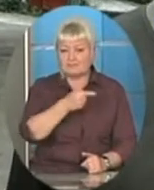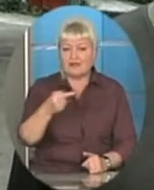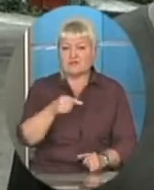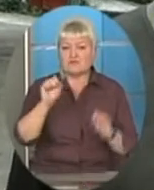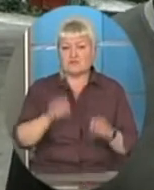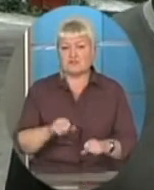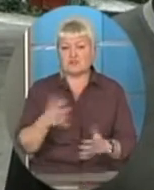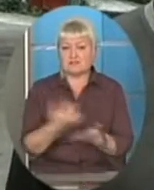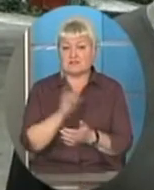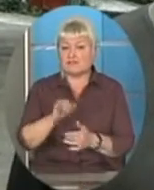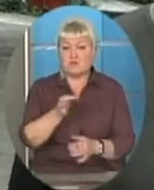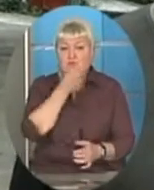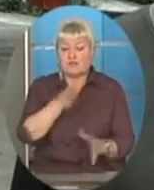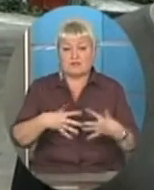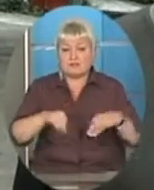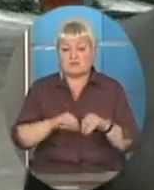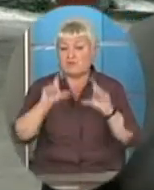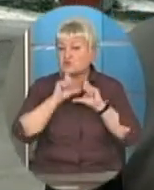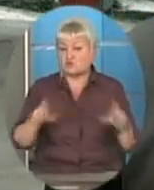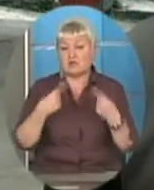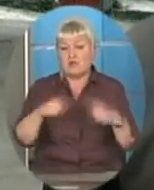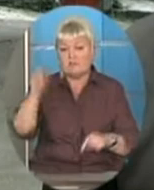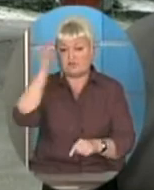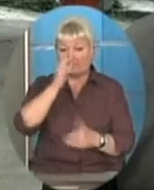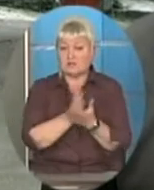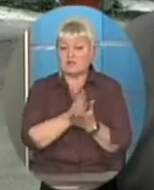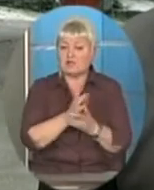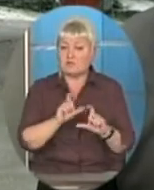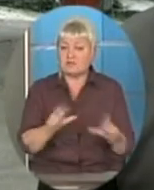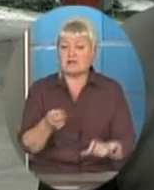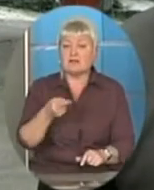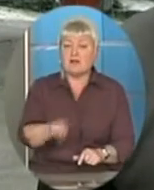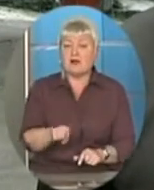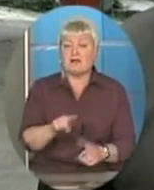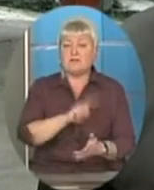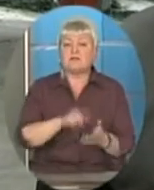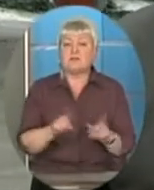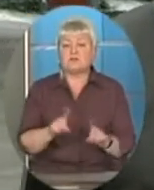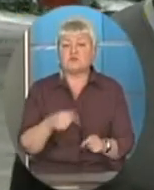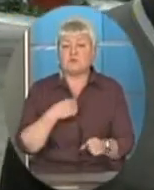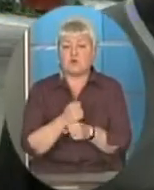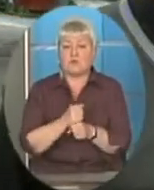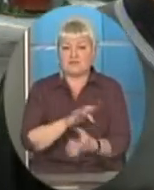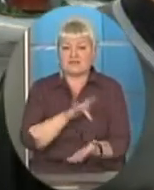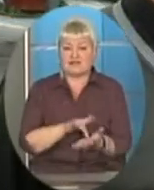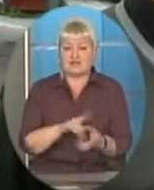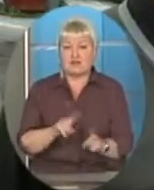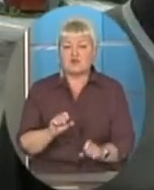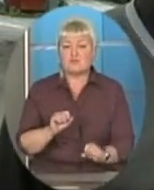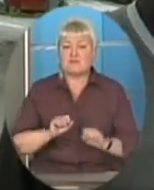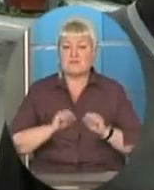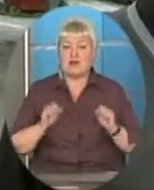будь-якій сім'ї, будь-якій школі чи іншому навчальному закладі. Але питання, на що ми робимо це? Якщо ми намагаємося